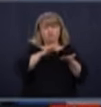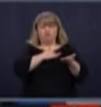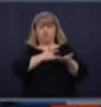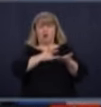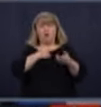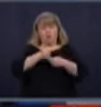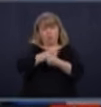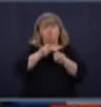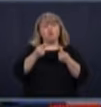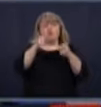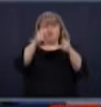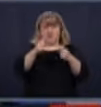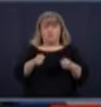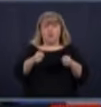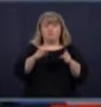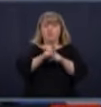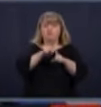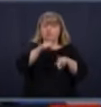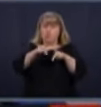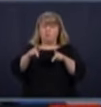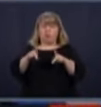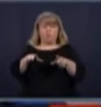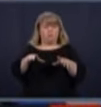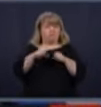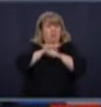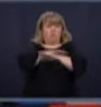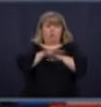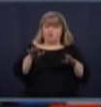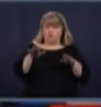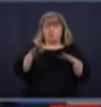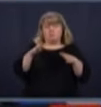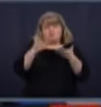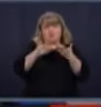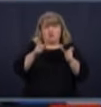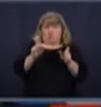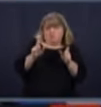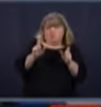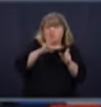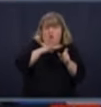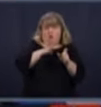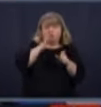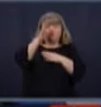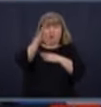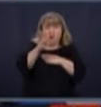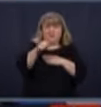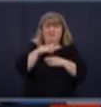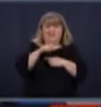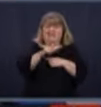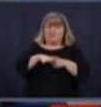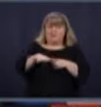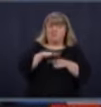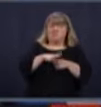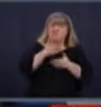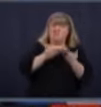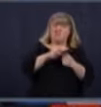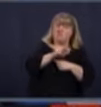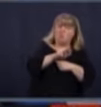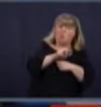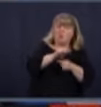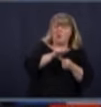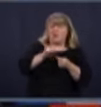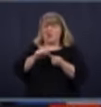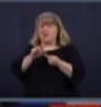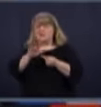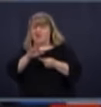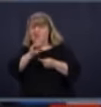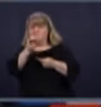de la population, là, mais au Québec, elle n'est probablement pas plus haute qu'entre 3 et 5 %. C'est ce que